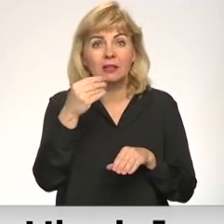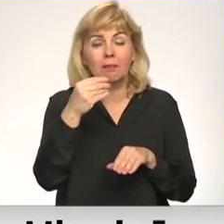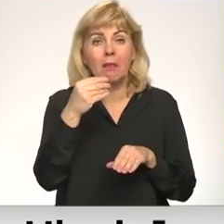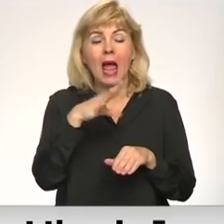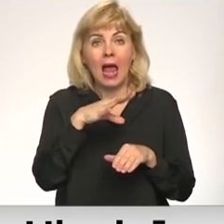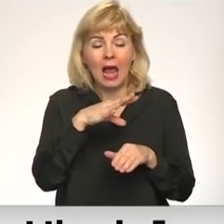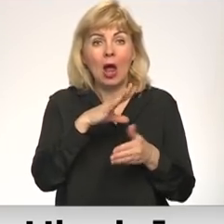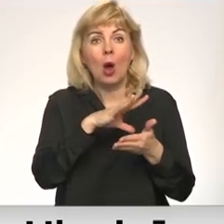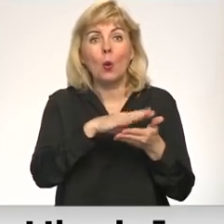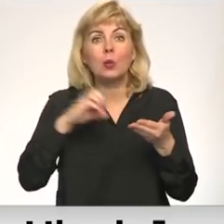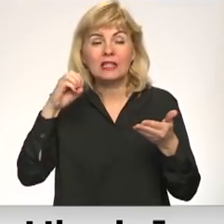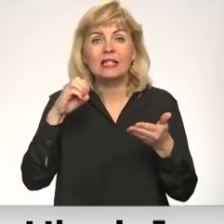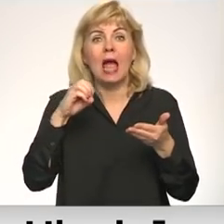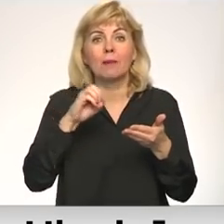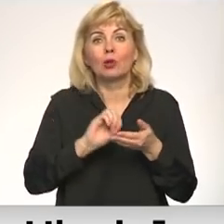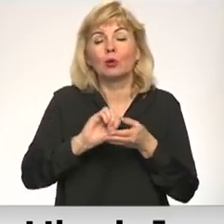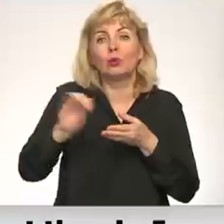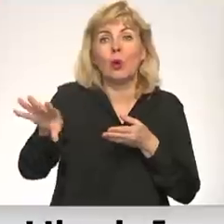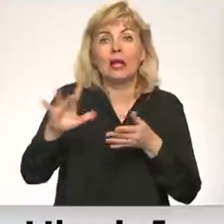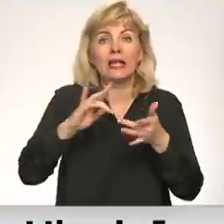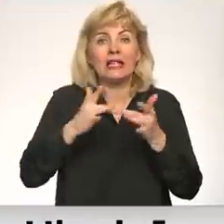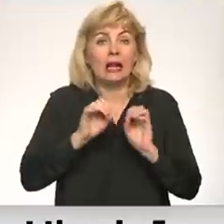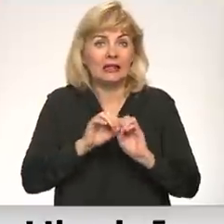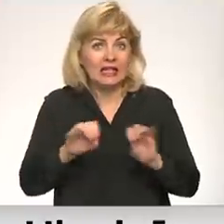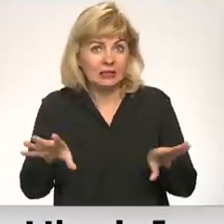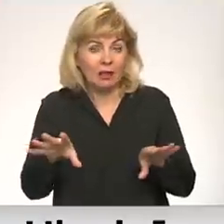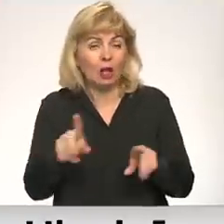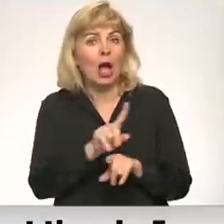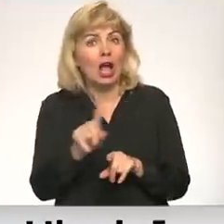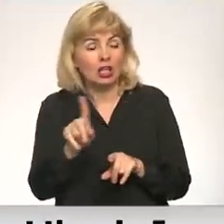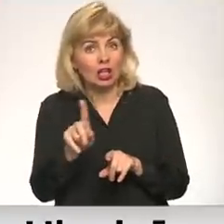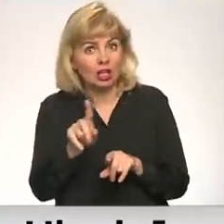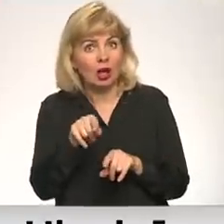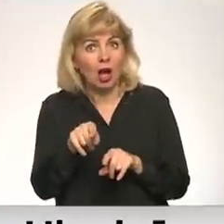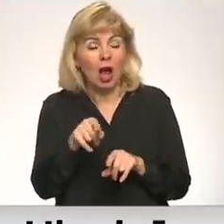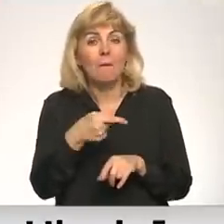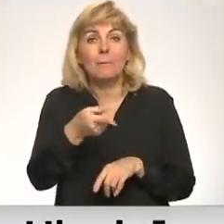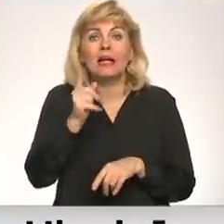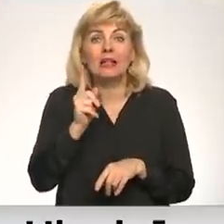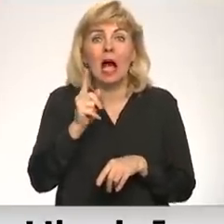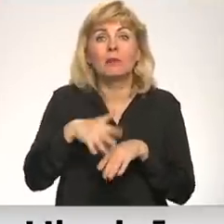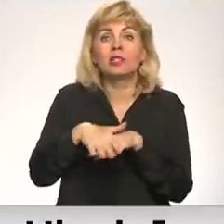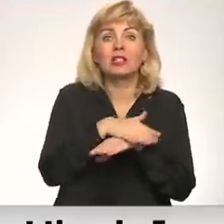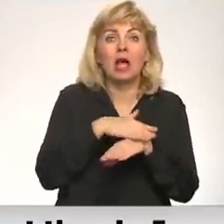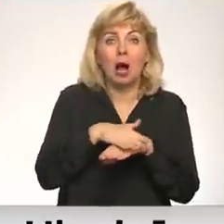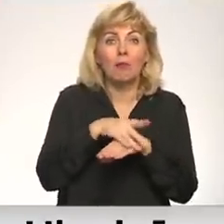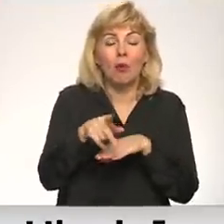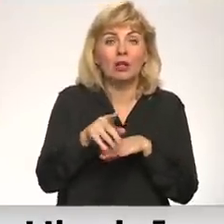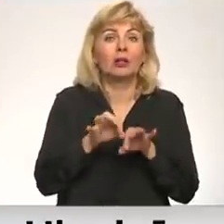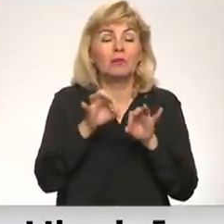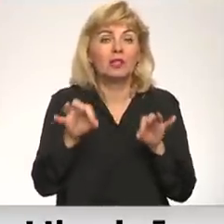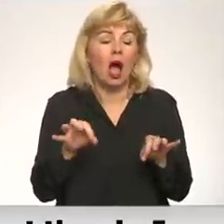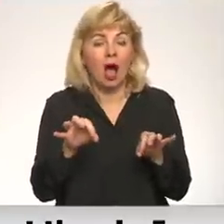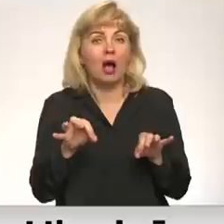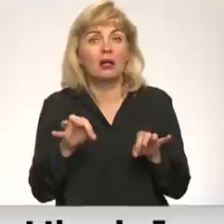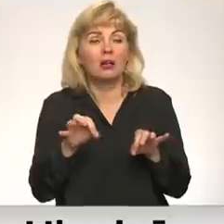dalījušies ar to internetu vidē. Vai mēs varam domāt, ka ir šādi kaut kādi signāli, kas sabiedrību sakustina un izdar spiedienu?